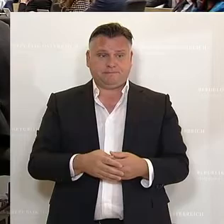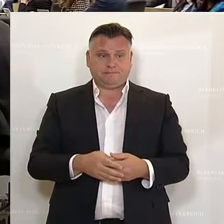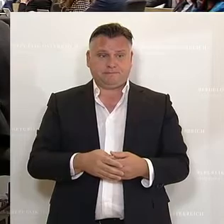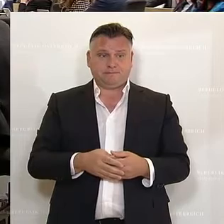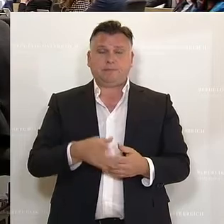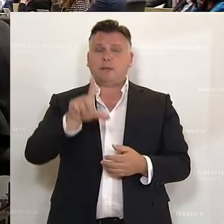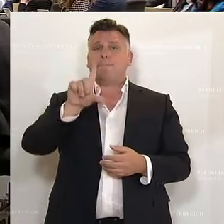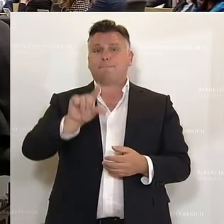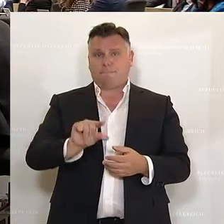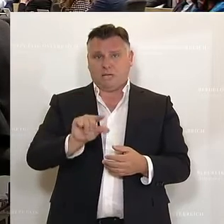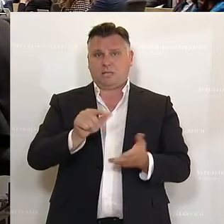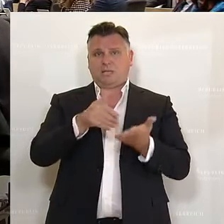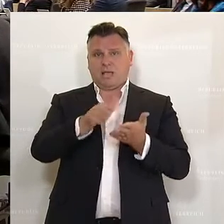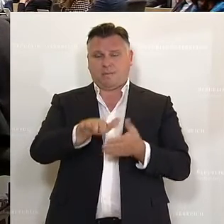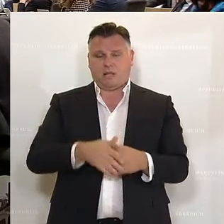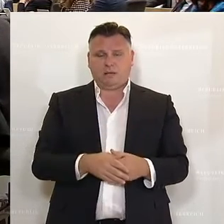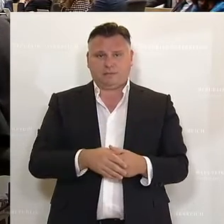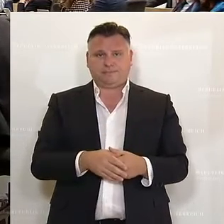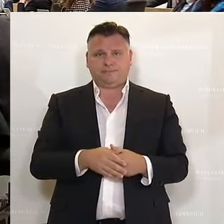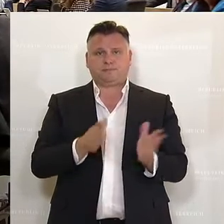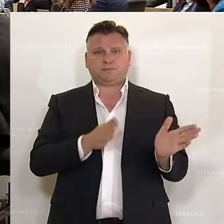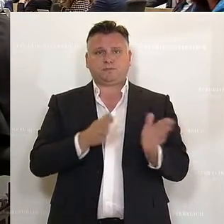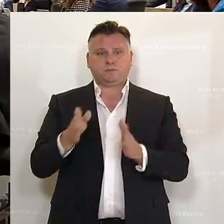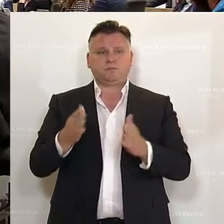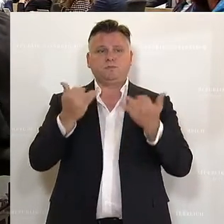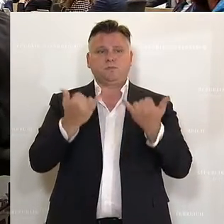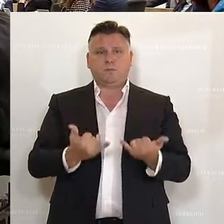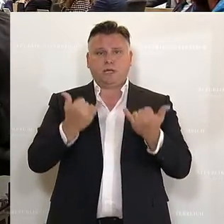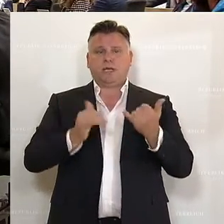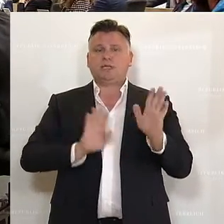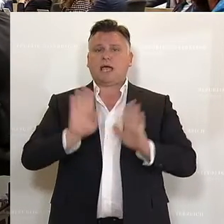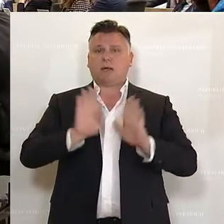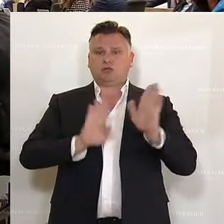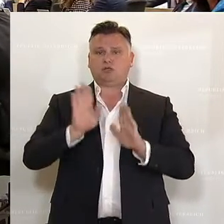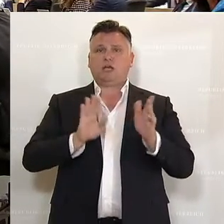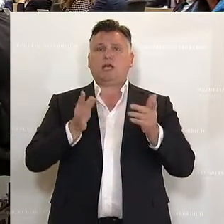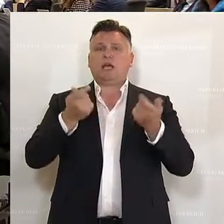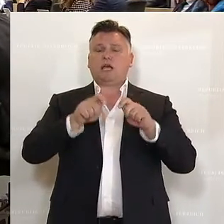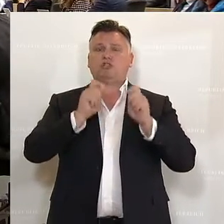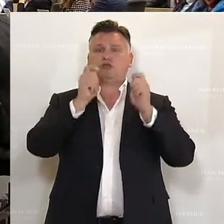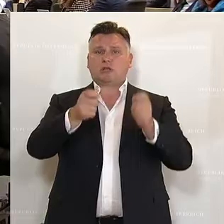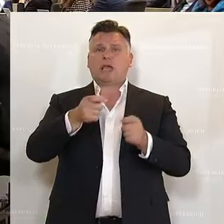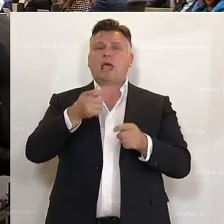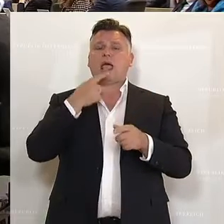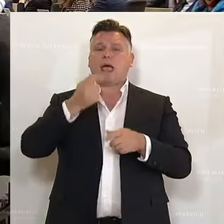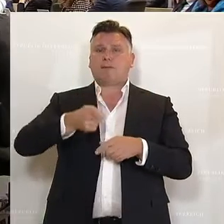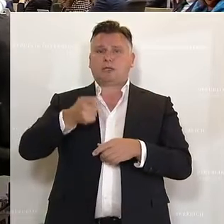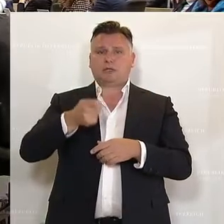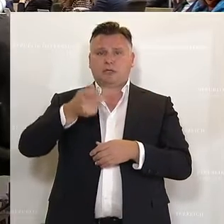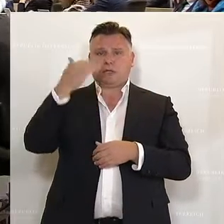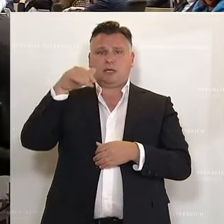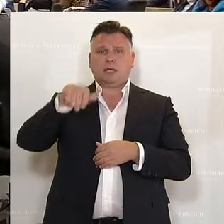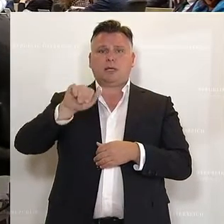Das ist die Minderheit abgelehnt. Damit kommen wir zur Abstimmung über den Entschließungsantrag der Abgeordneten Johannes